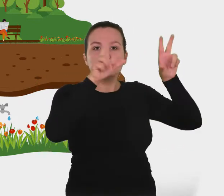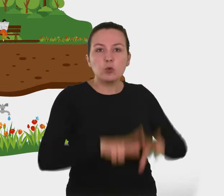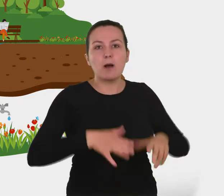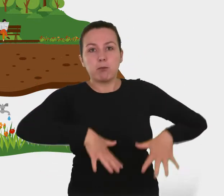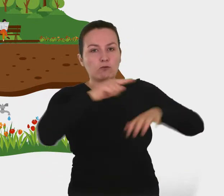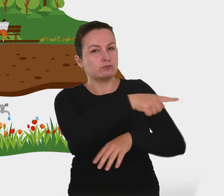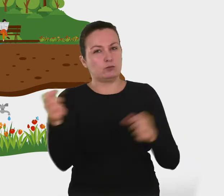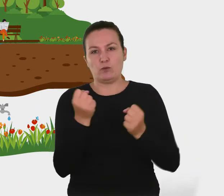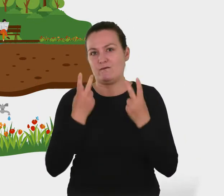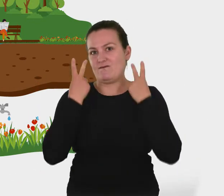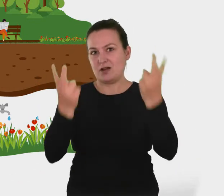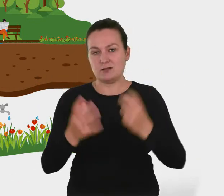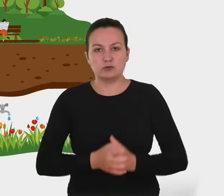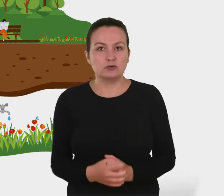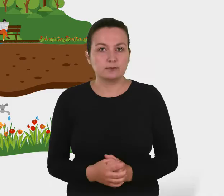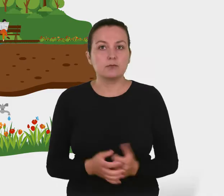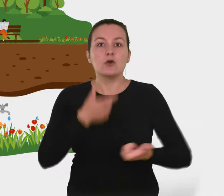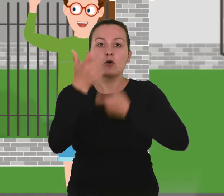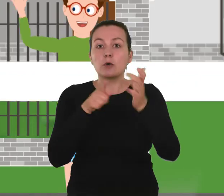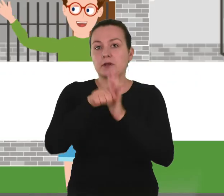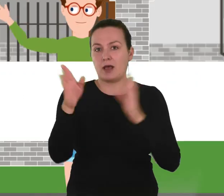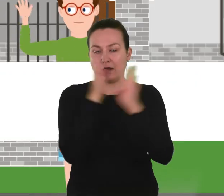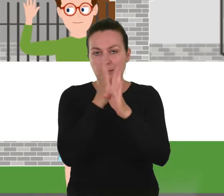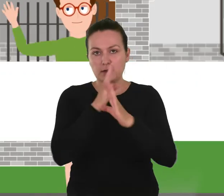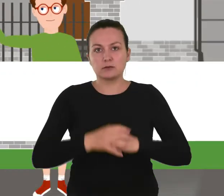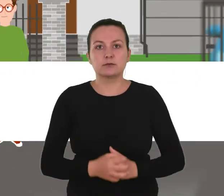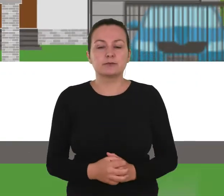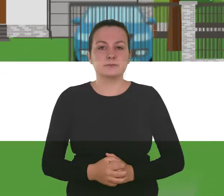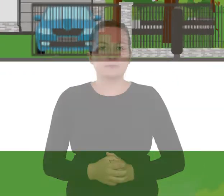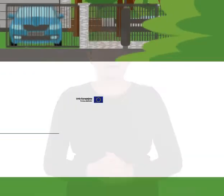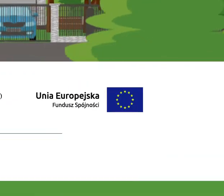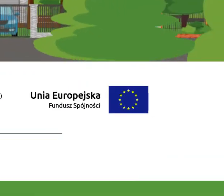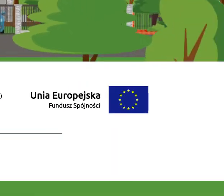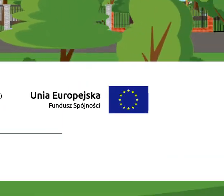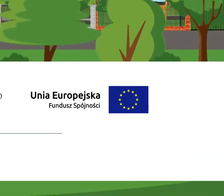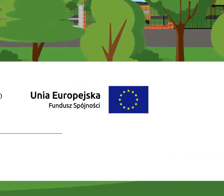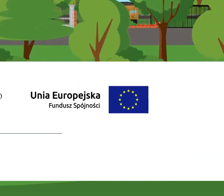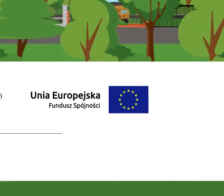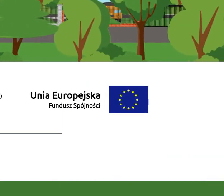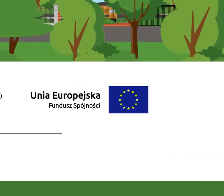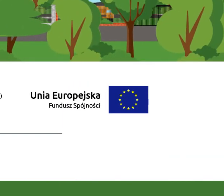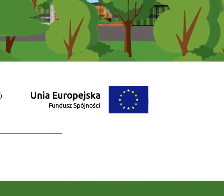Dostosowanie do zmian klimatu, przeciwdziałanie suszy i powodzi to kluczowe dla nas działania. Działania dla klimatu.